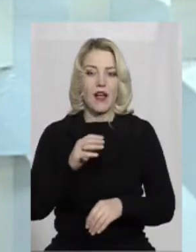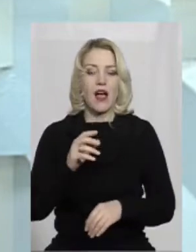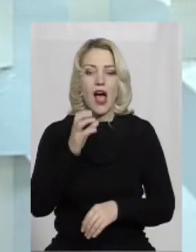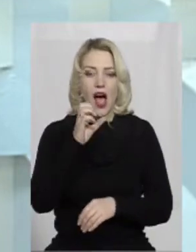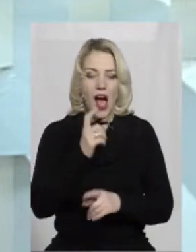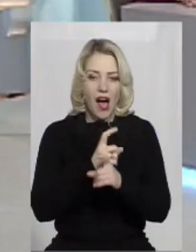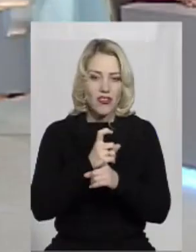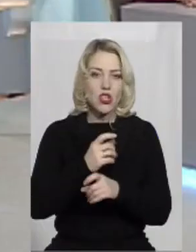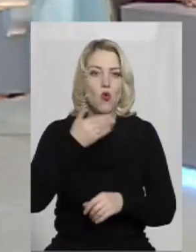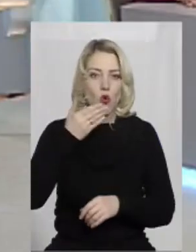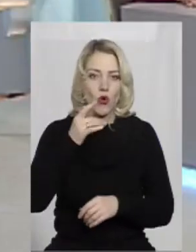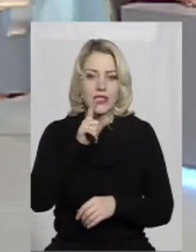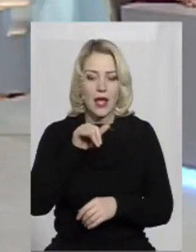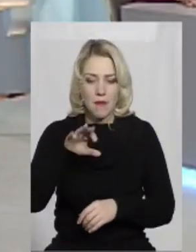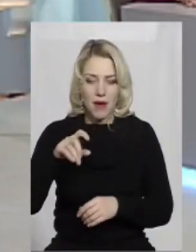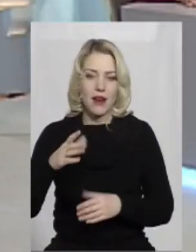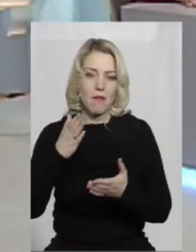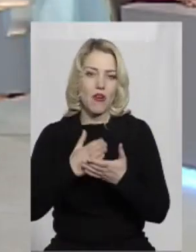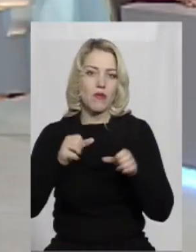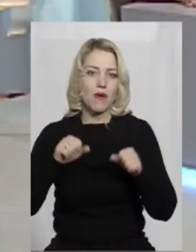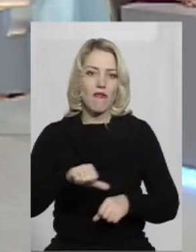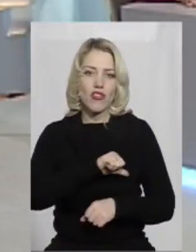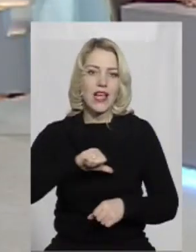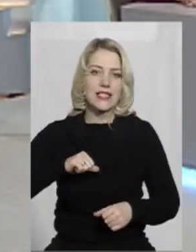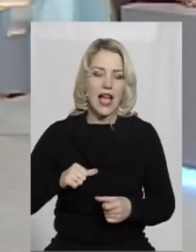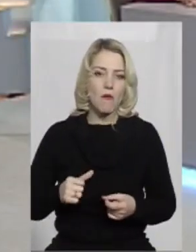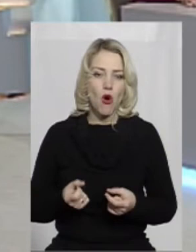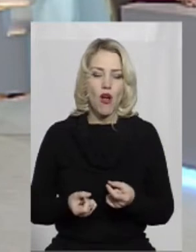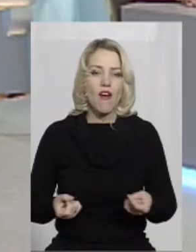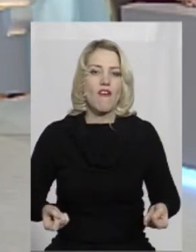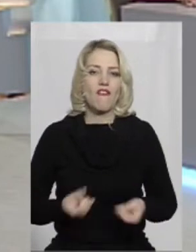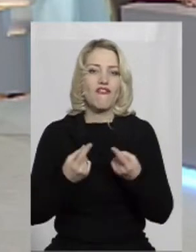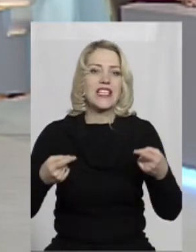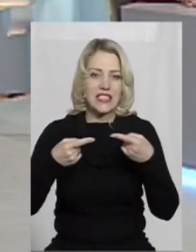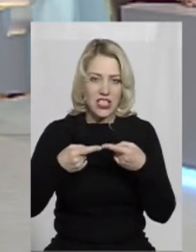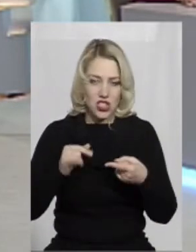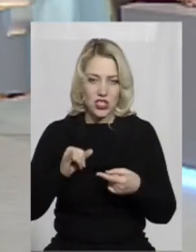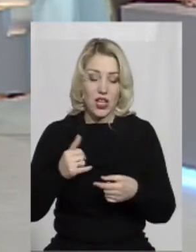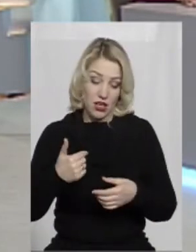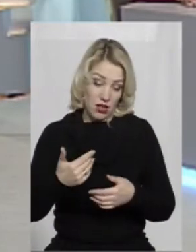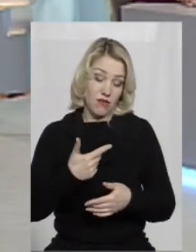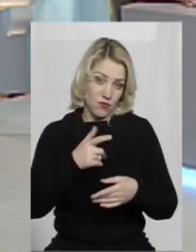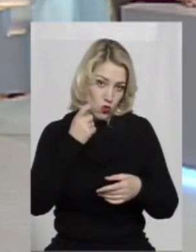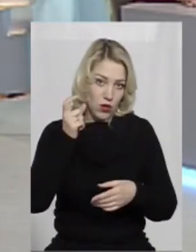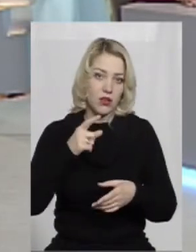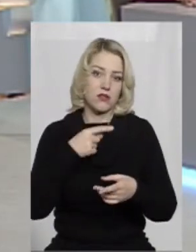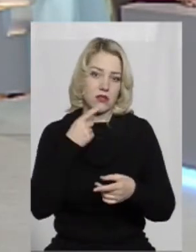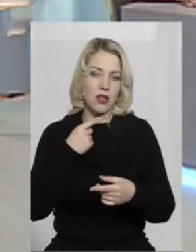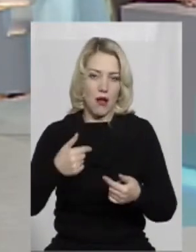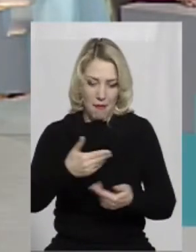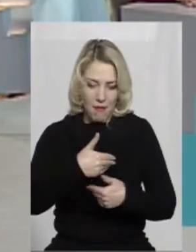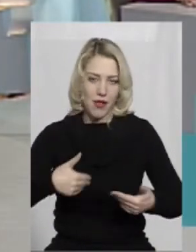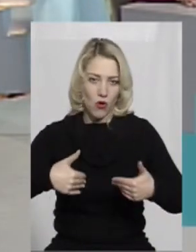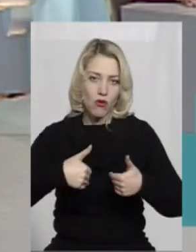самовизначення. І це дало підстави вже українським інтелігентам заявити, що от ми хочемо визначитись таким чином, що ми